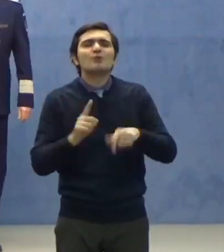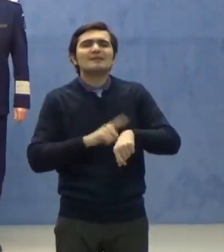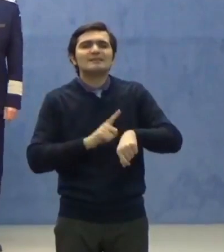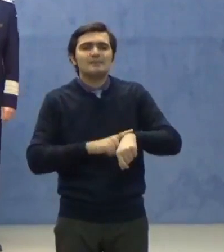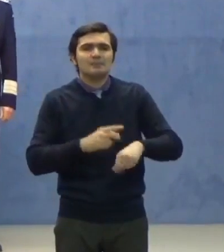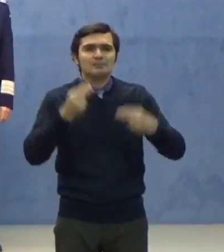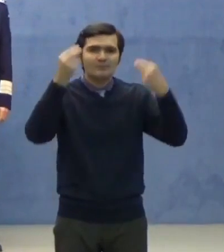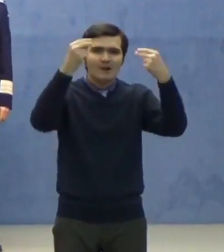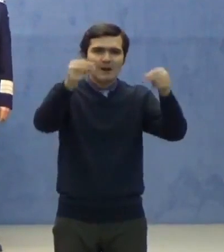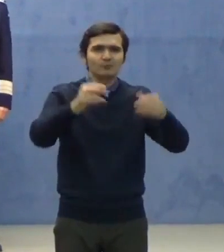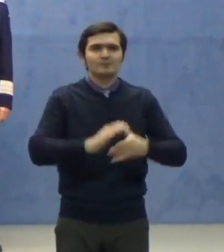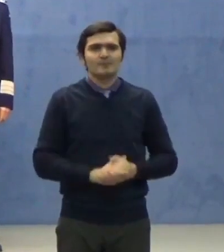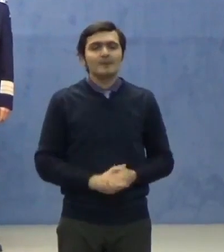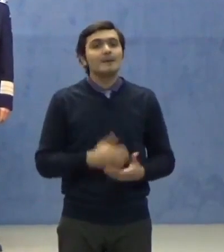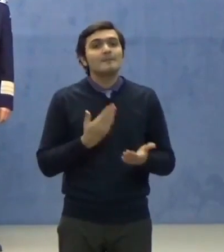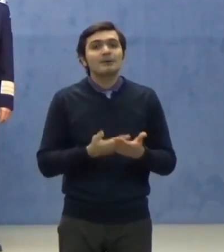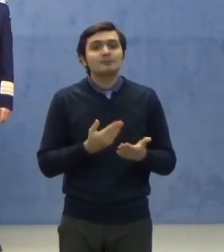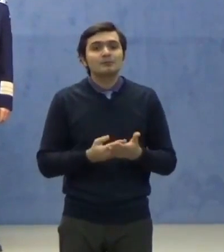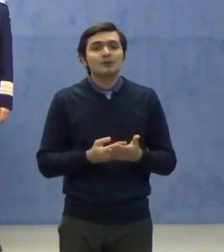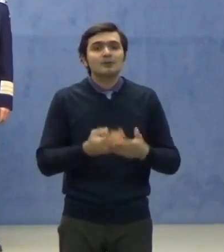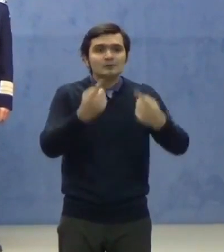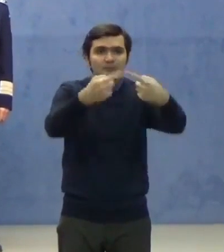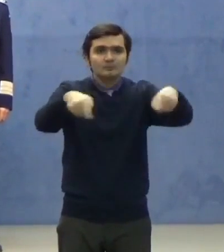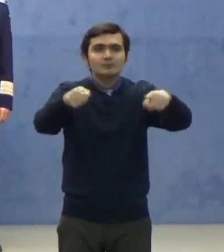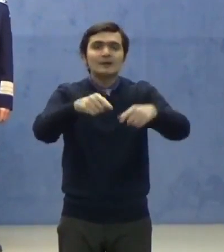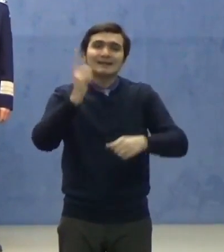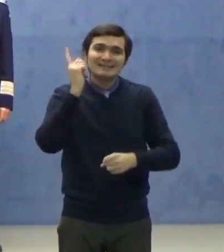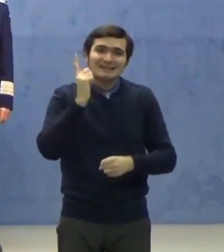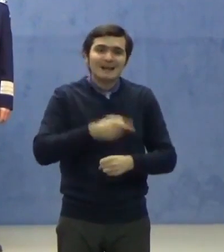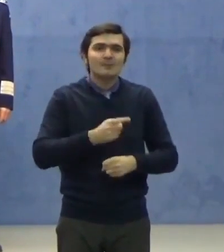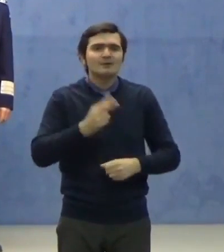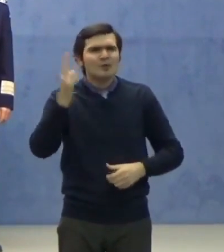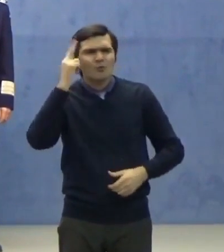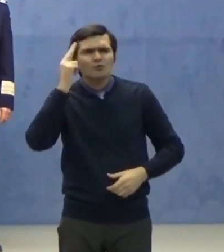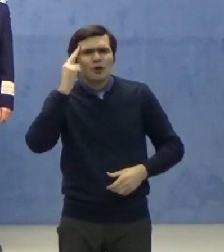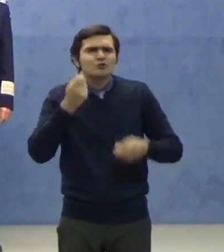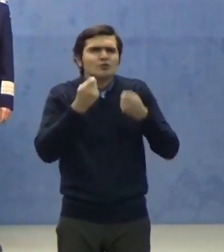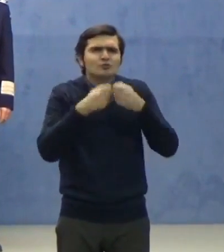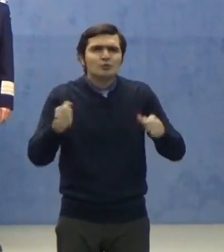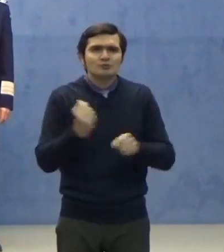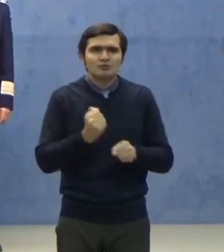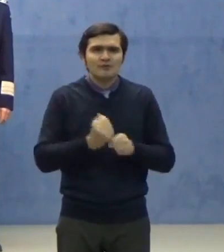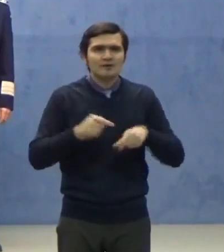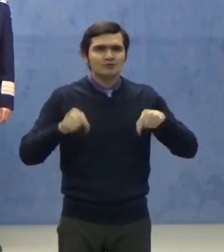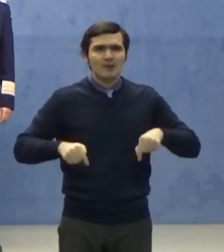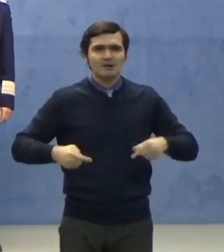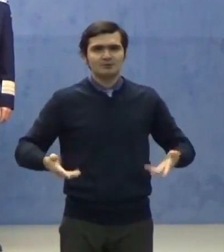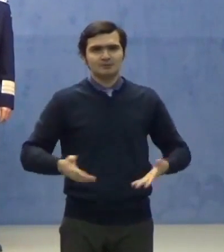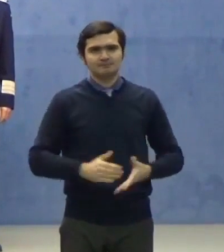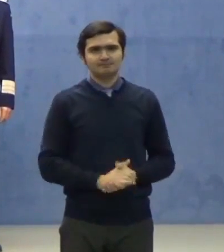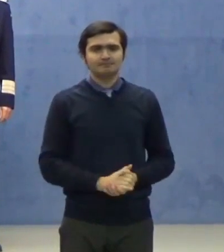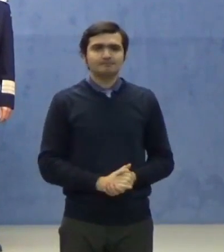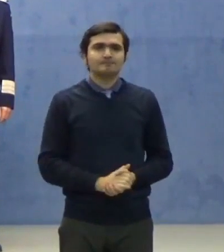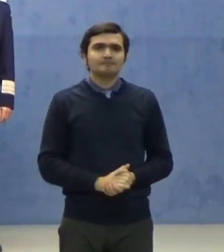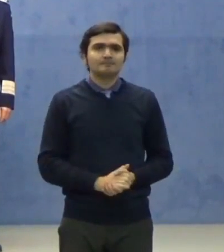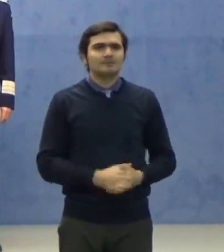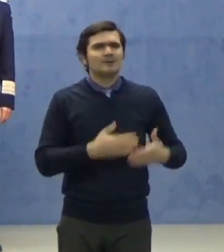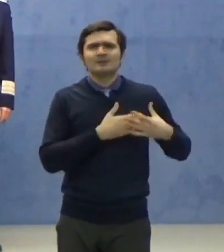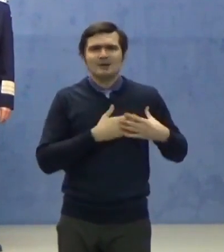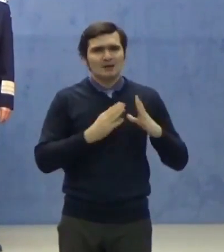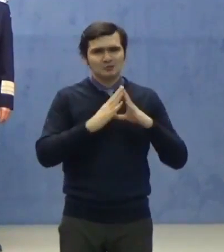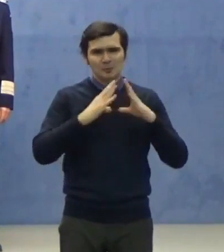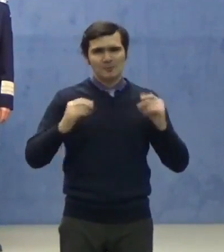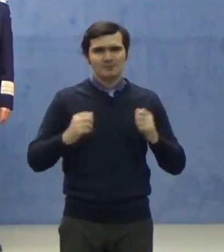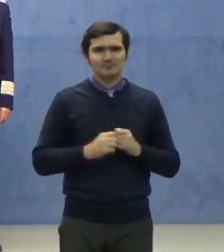Pentru că trebuie să fiți la curent cu tot ceea ce facem aici. Dragi